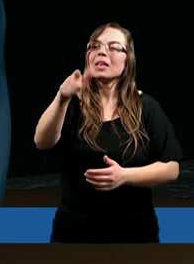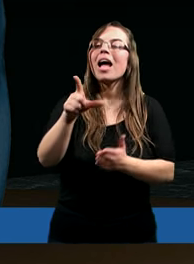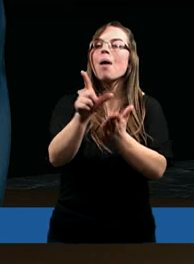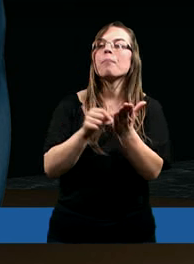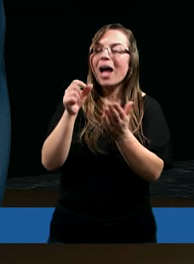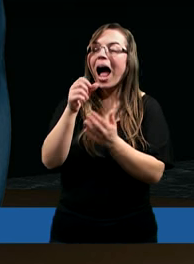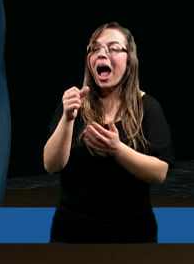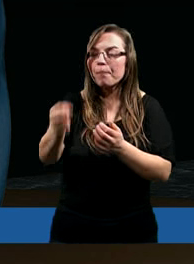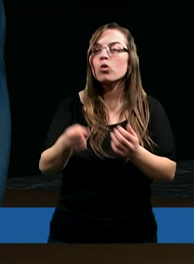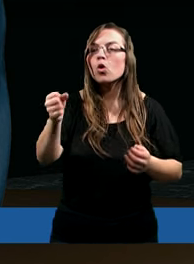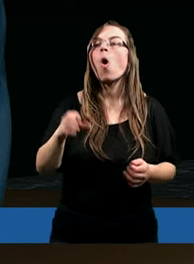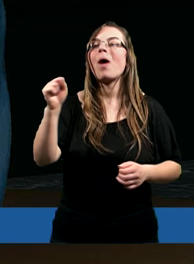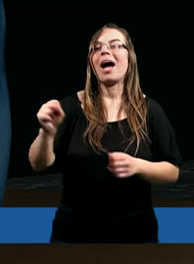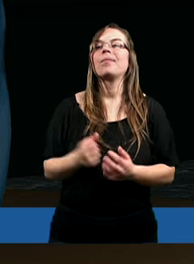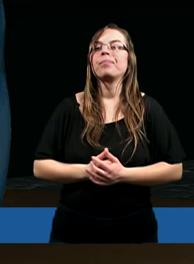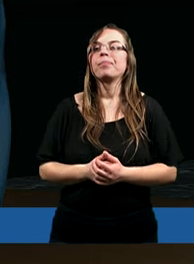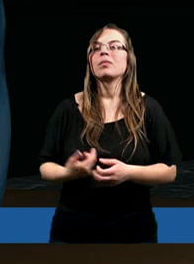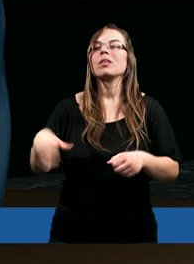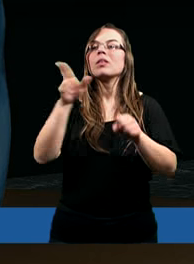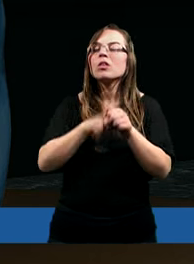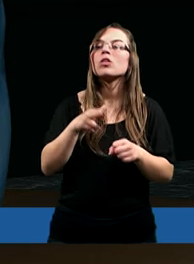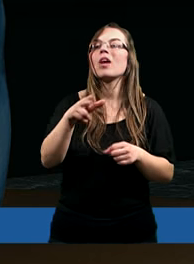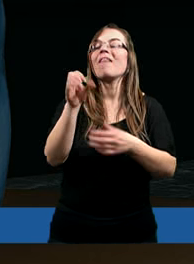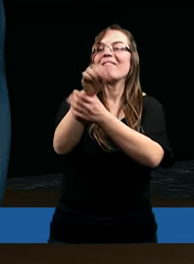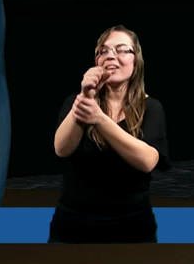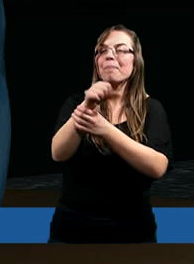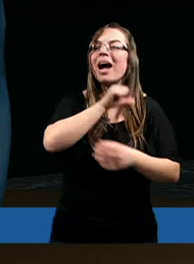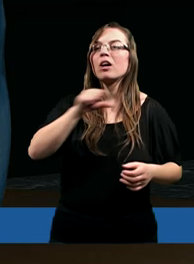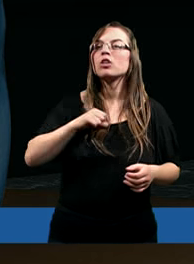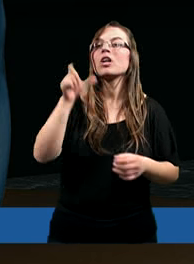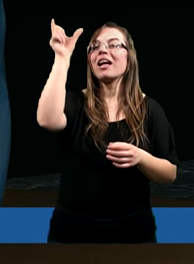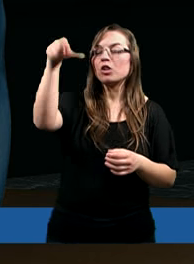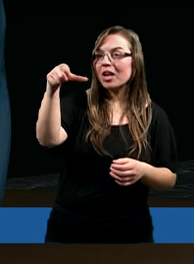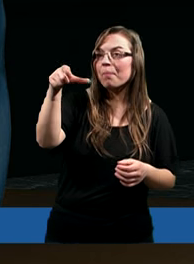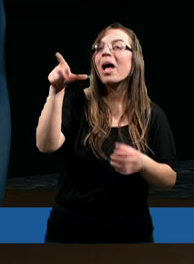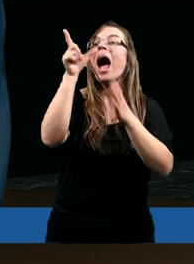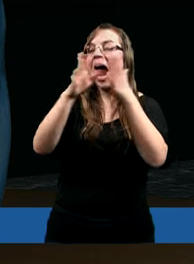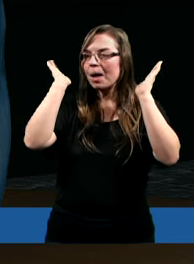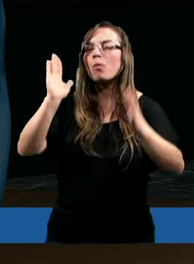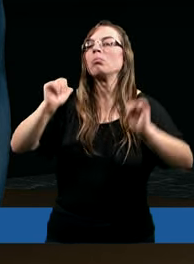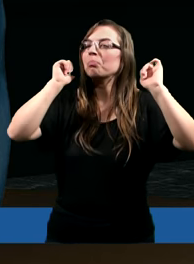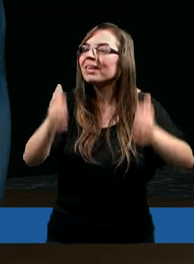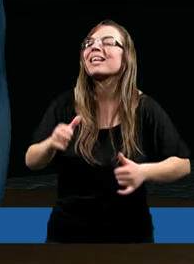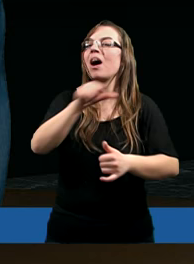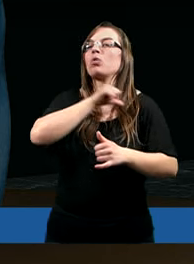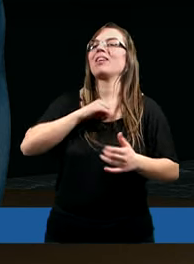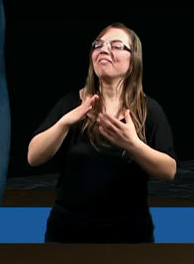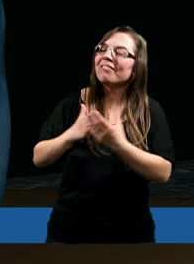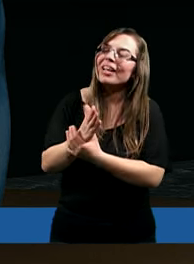tego apostoła, który wyparł się Ciebie, ale następnie stał się wiernym